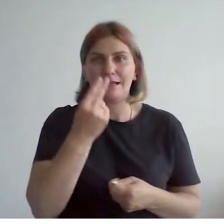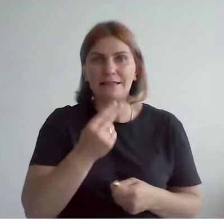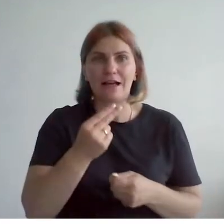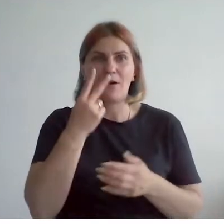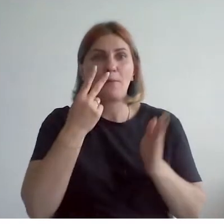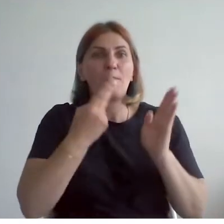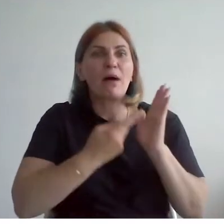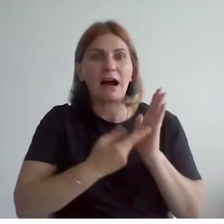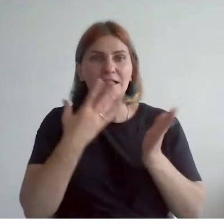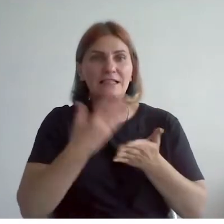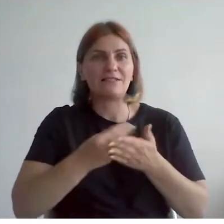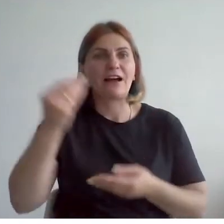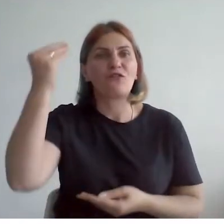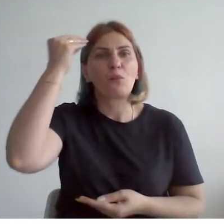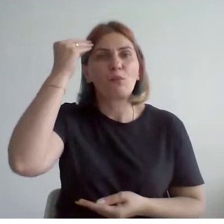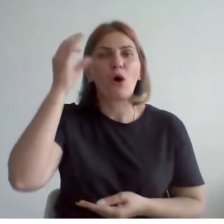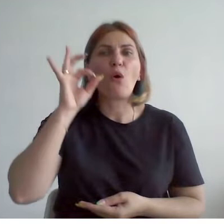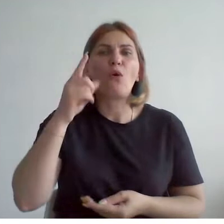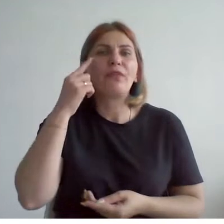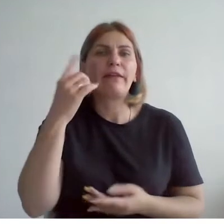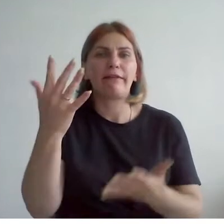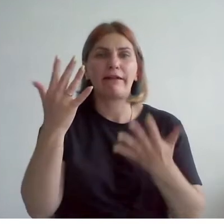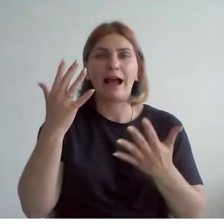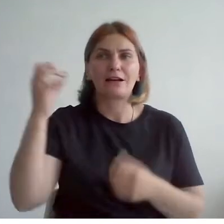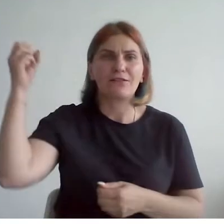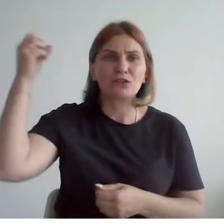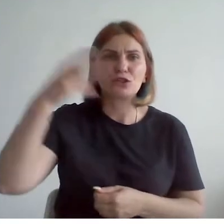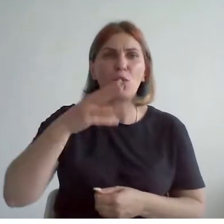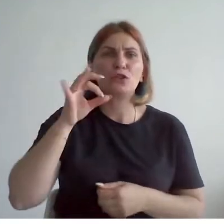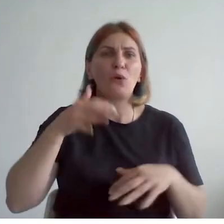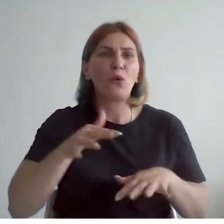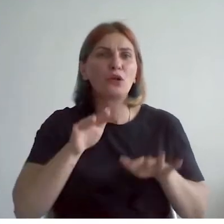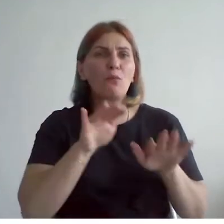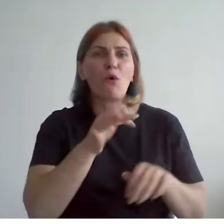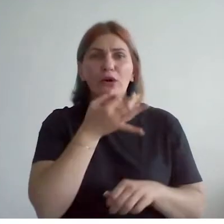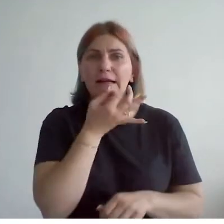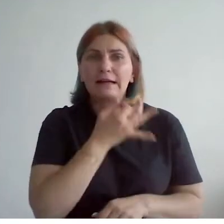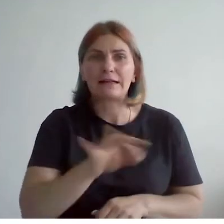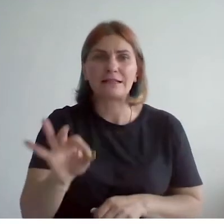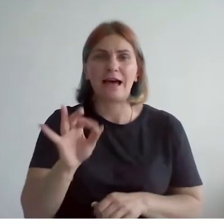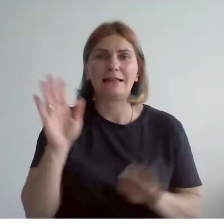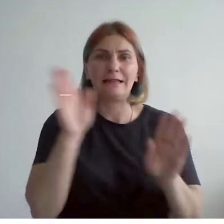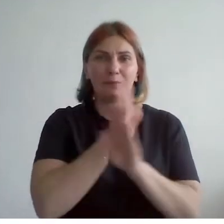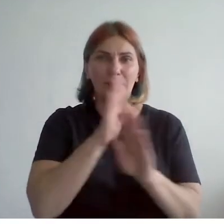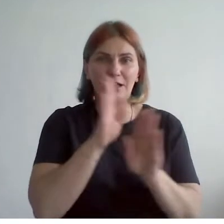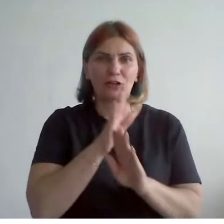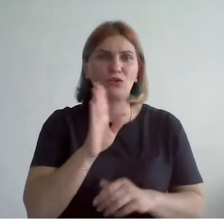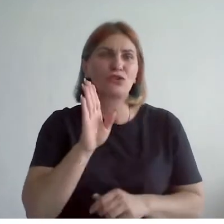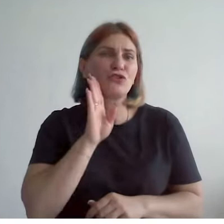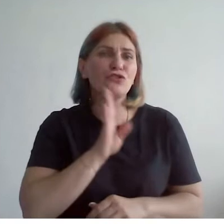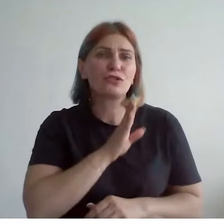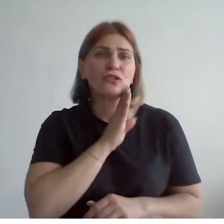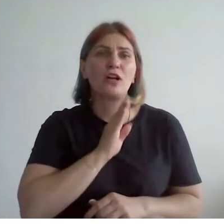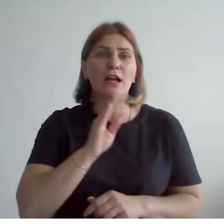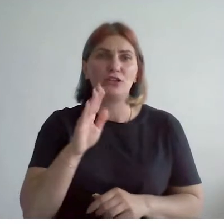впечатления от яркого солнца, от моря, от красоты окружающей природы, женщин, детей.